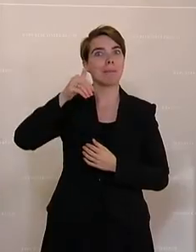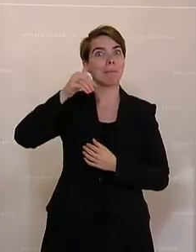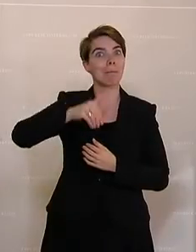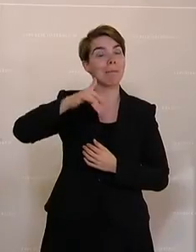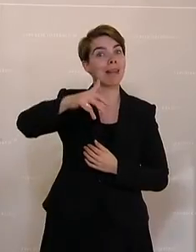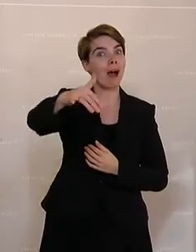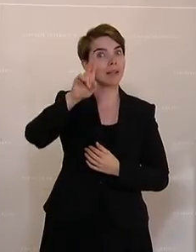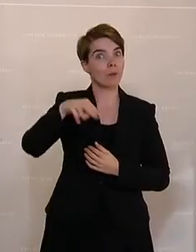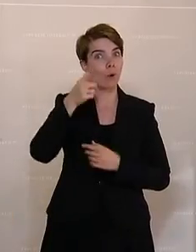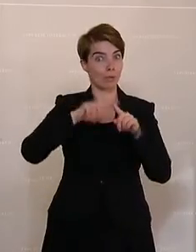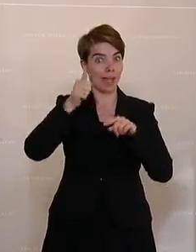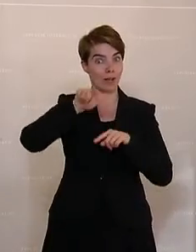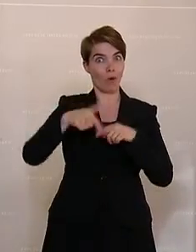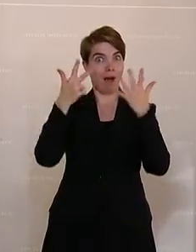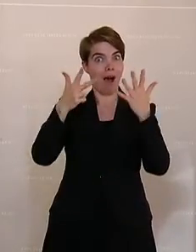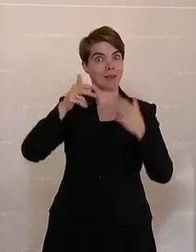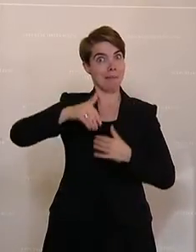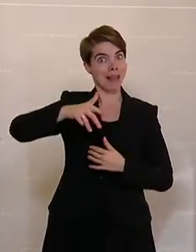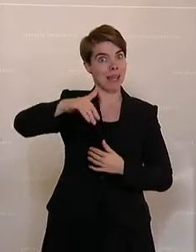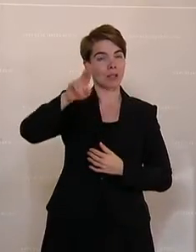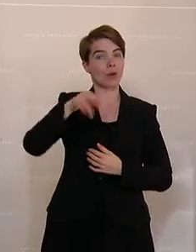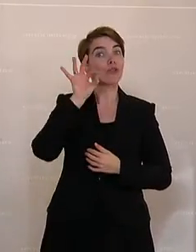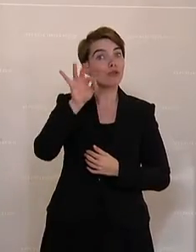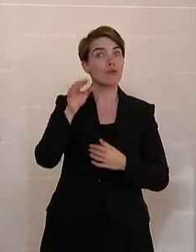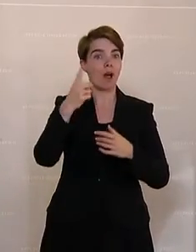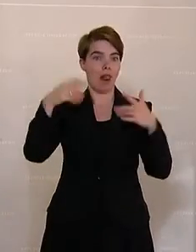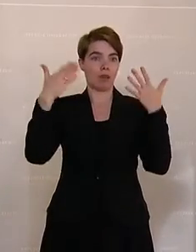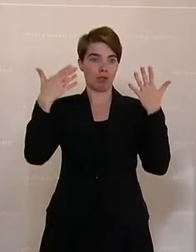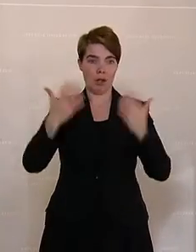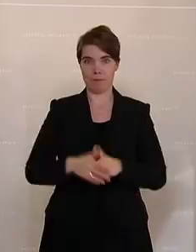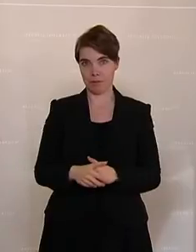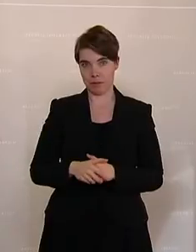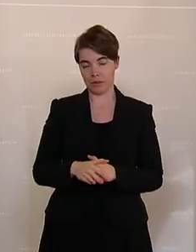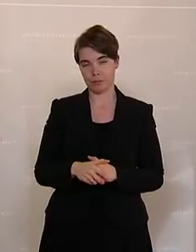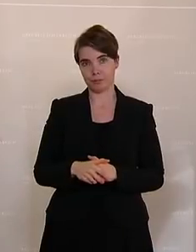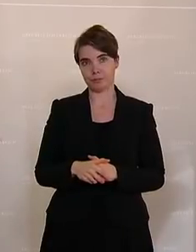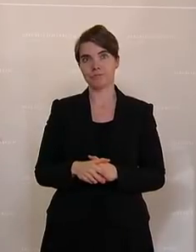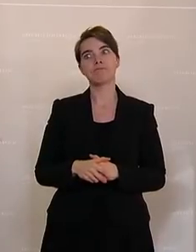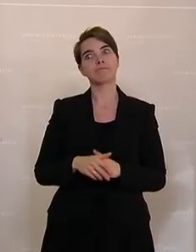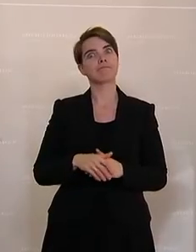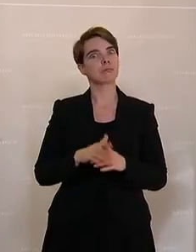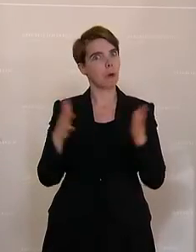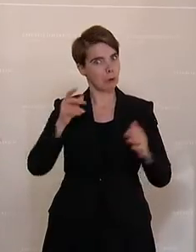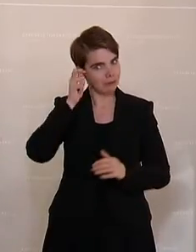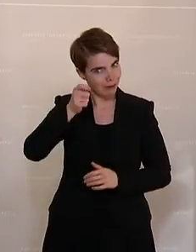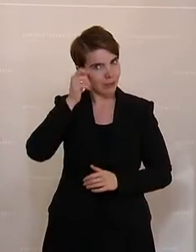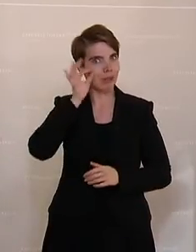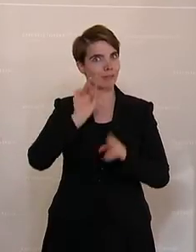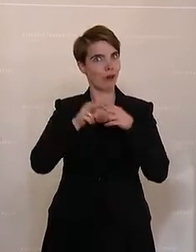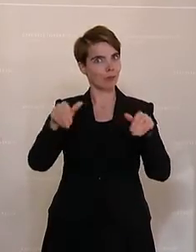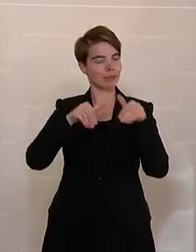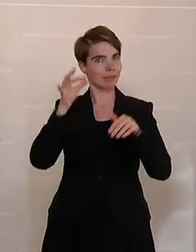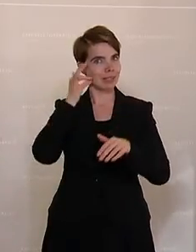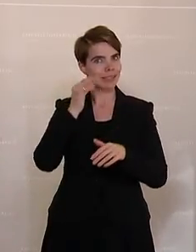,8 Milliarden davon sind für die Landwirtschaft reserviert. Und meine große Anerkennung, Frau Bundesministerin, liebe